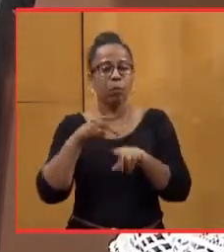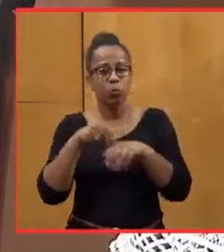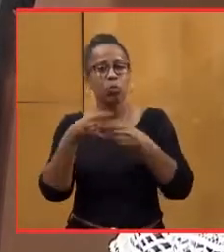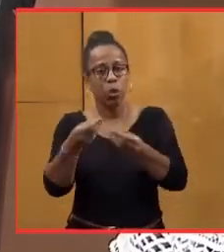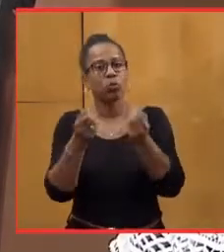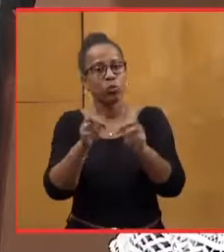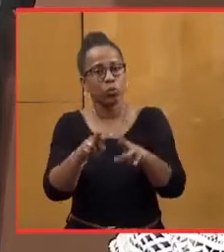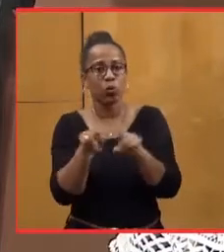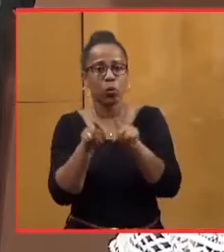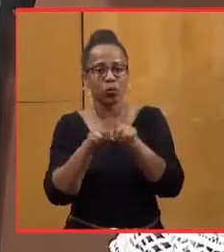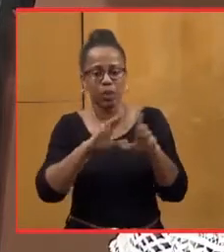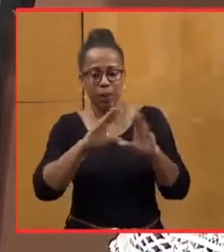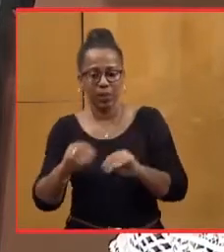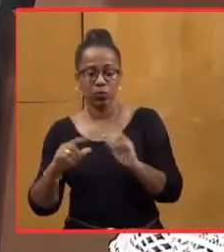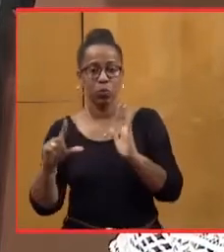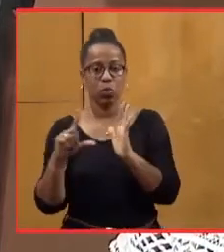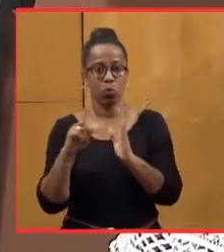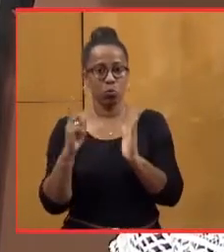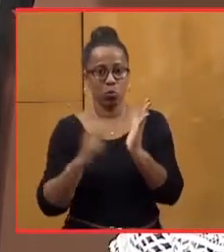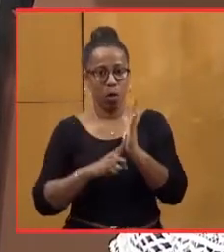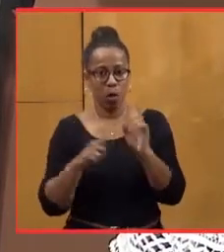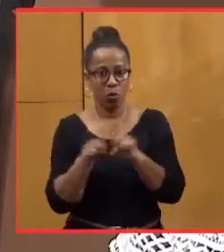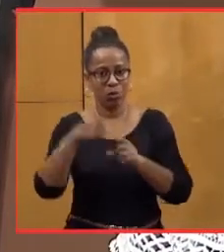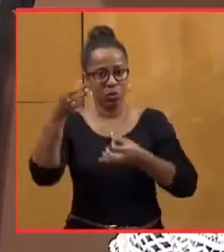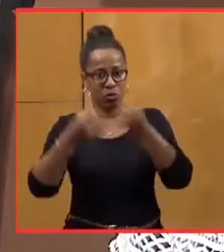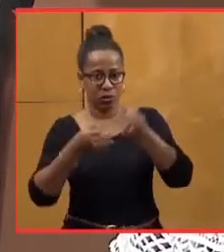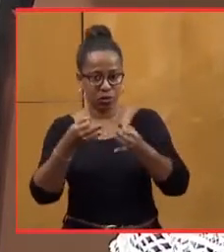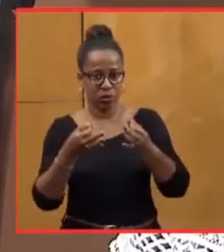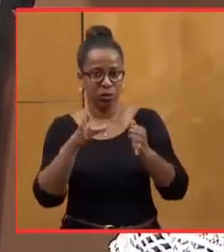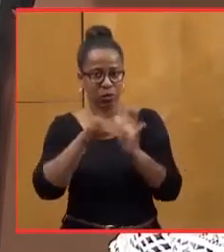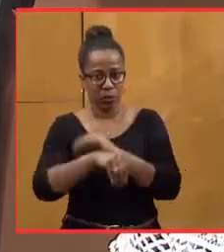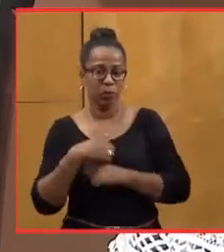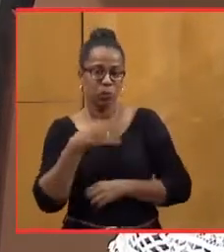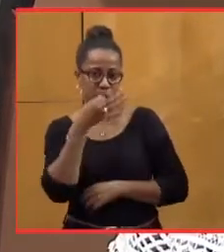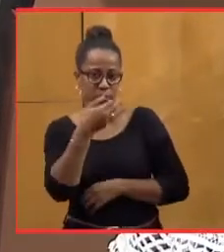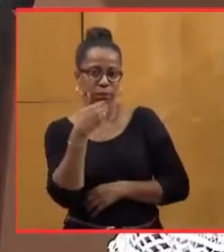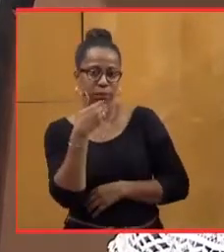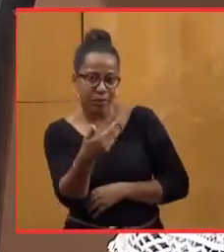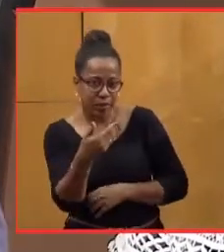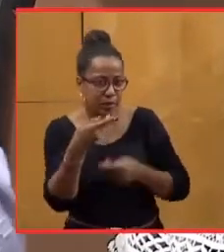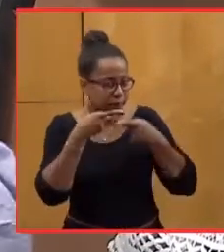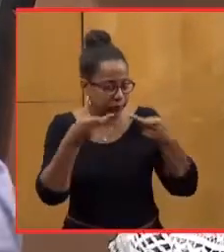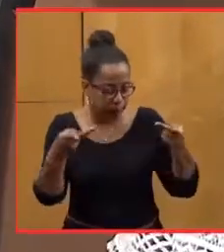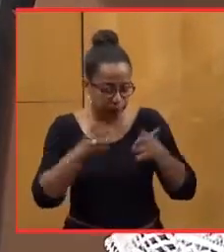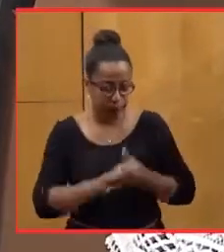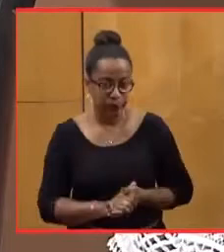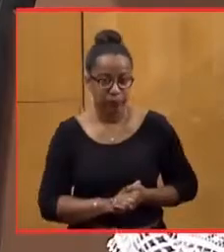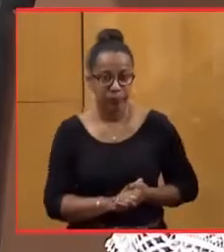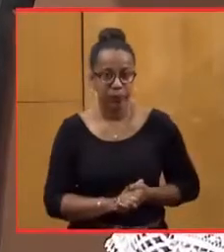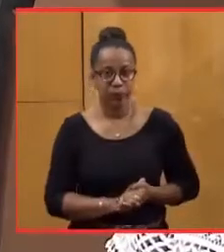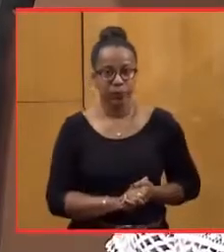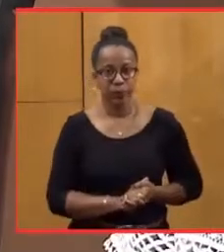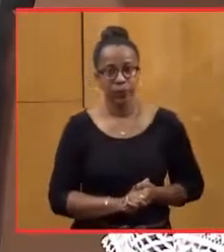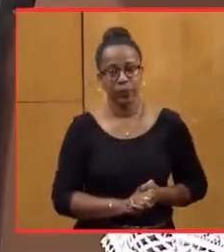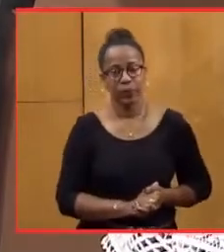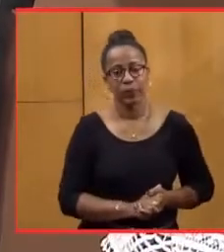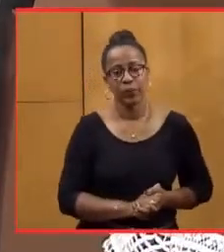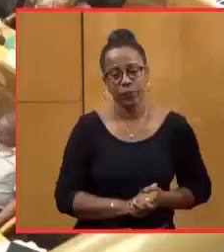'application du droit et de la justice. Je vous remercie sincèrement. Sous